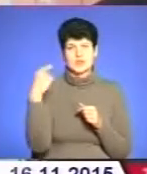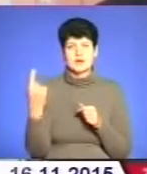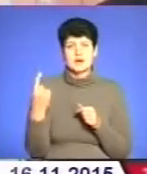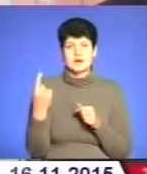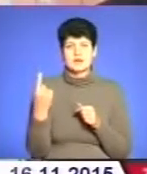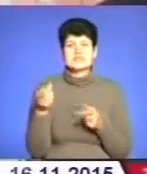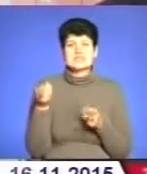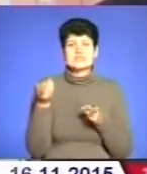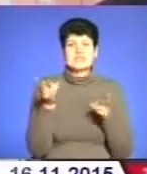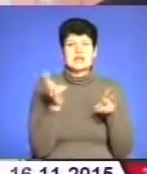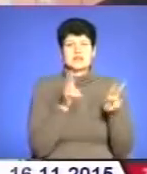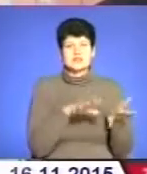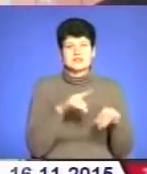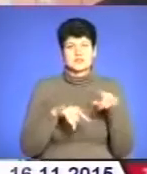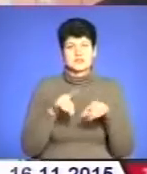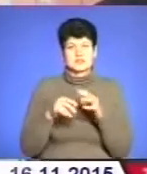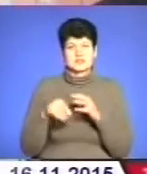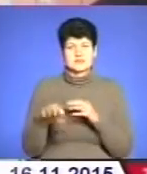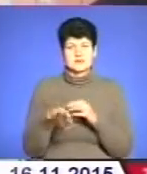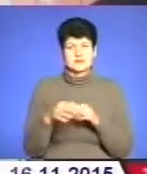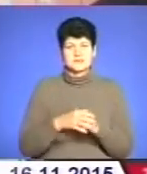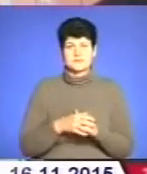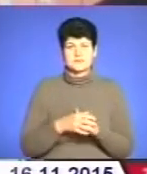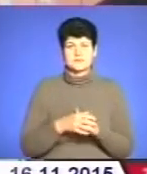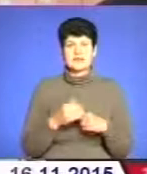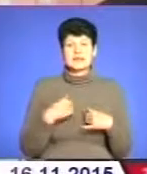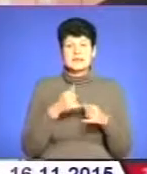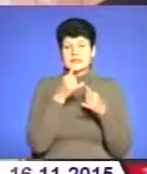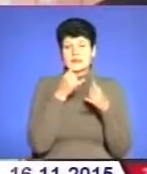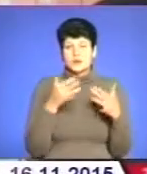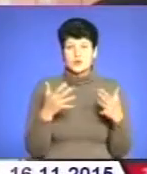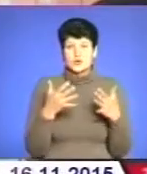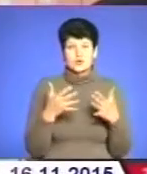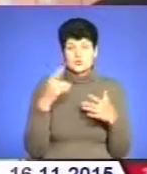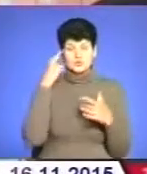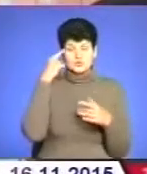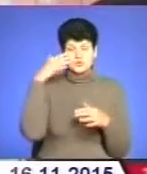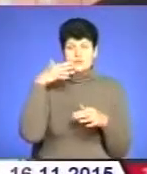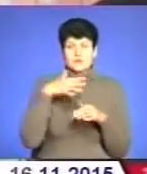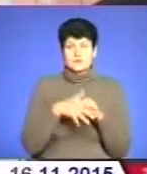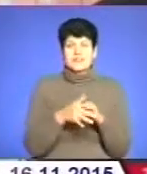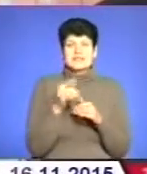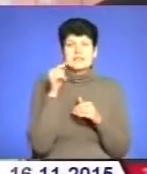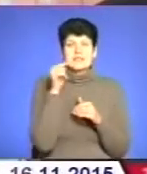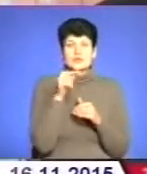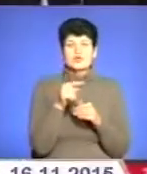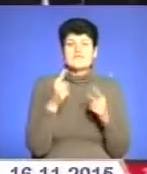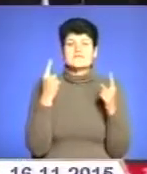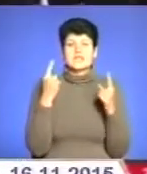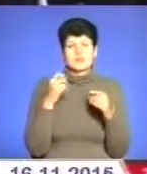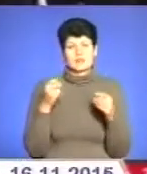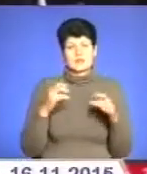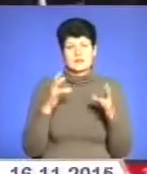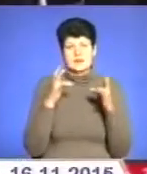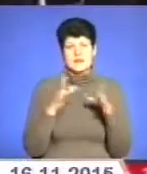залишивши рідні землі. Не можуть досі розумом осягнути тієї великої трагедії. Тож